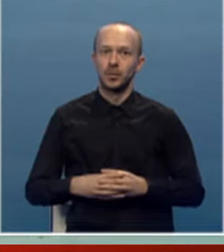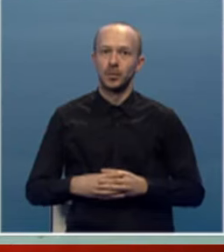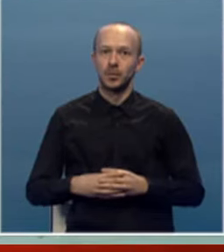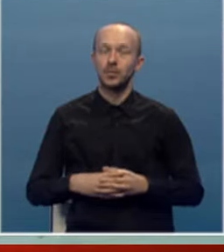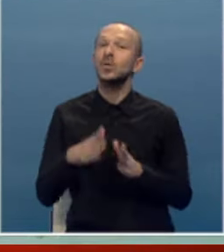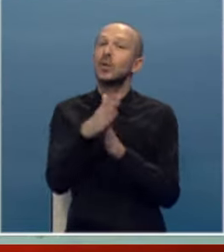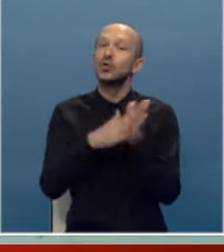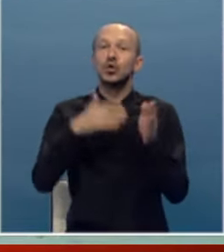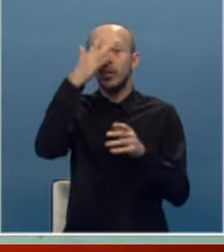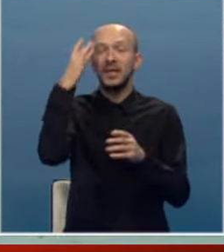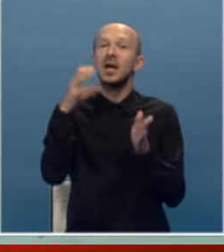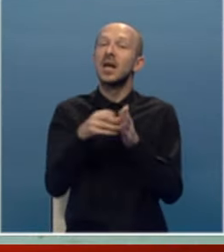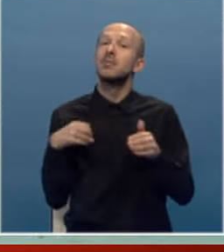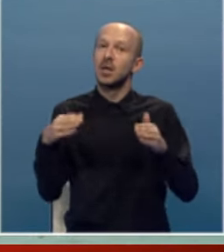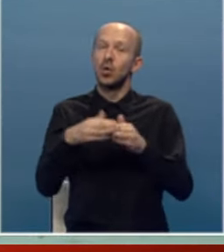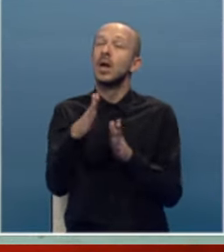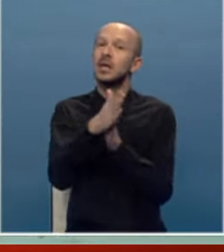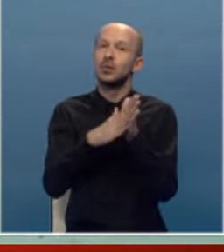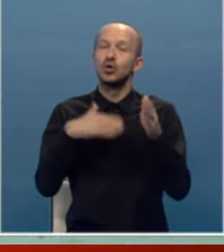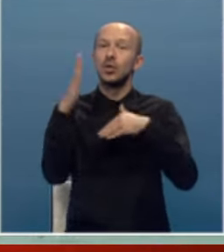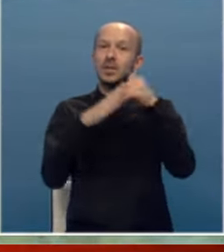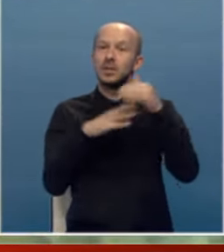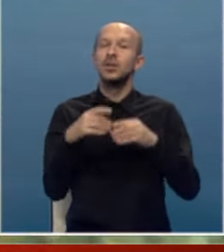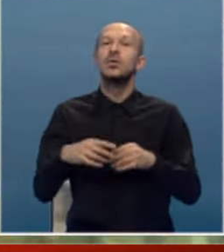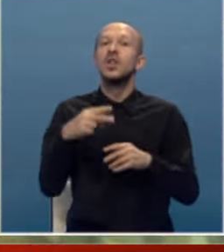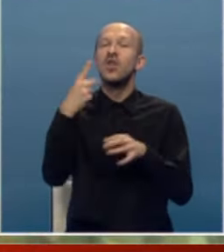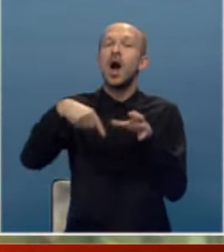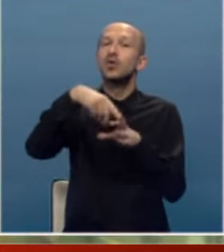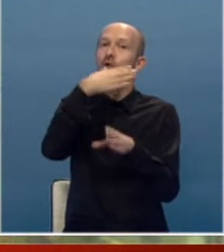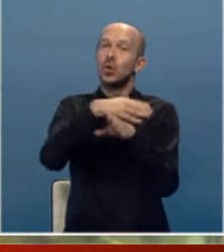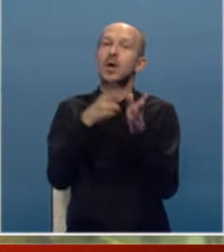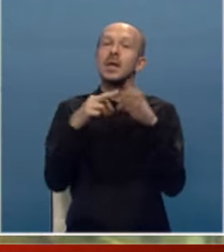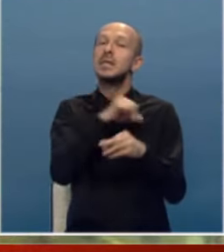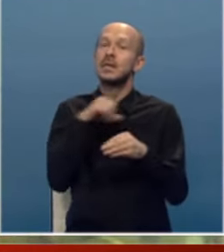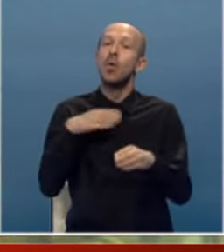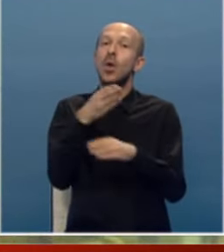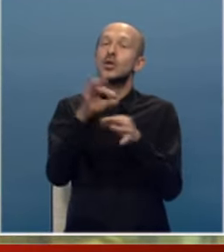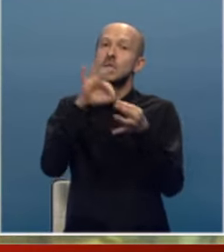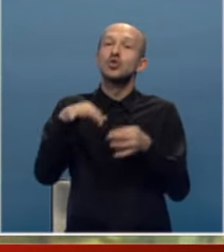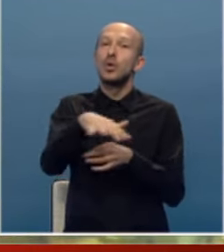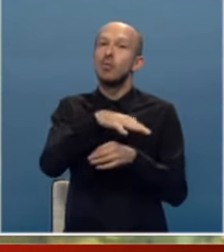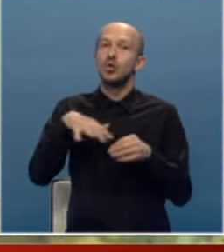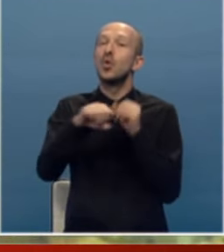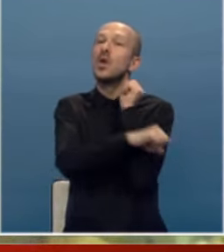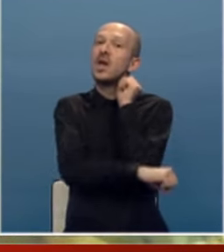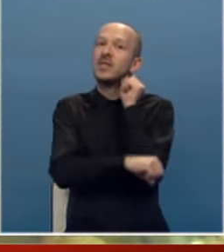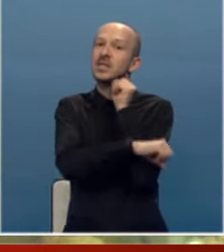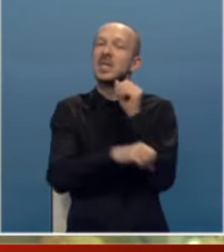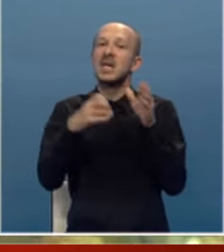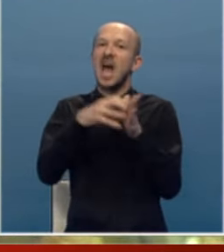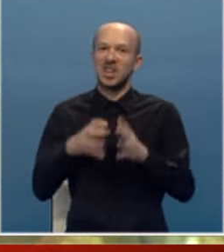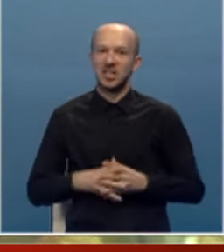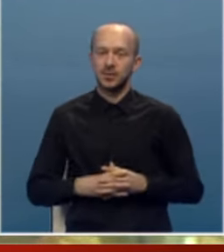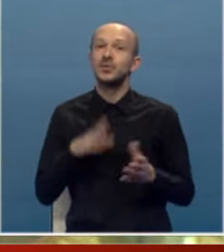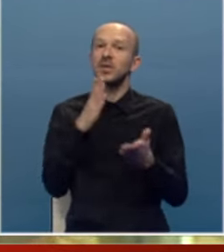Početkom ljeta grad Banja Luka započeo izgradnju dva kružna toka na samom ulazu u zaštićeno područje Univerzitetski grad.